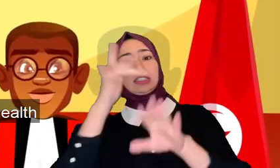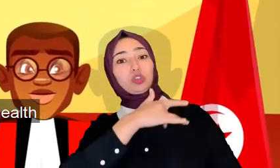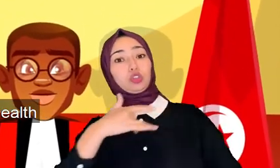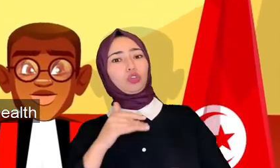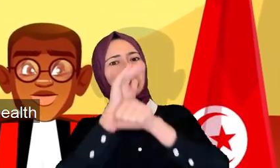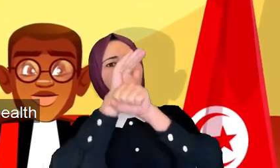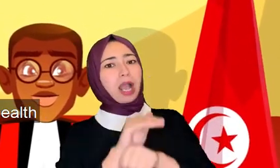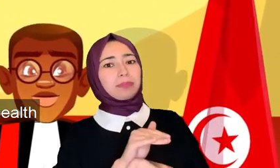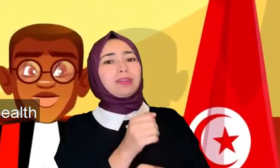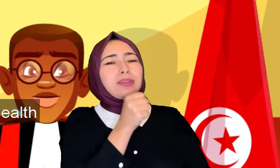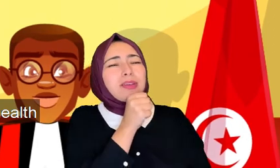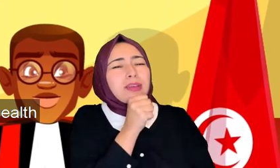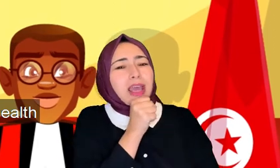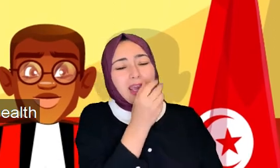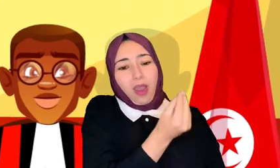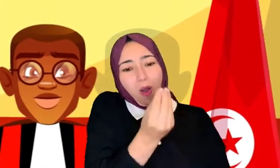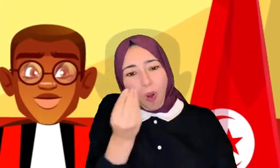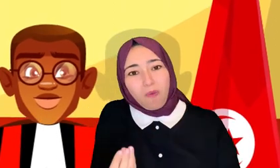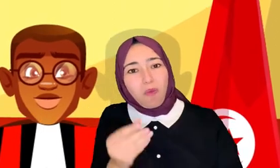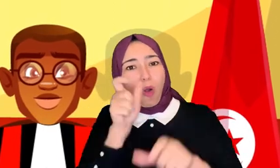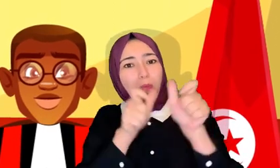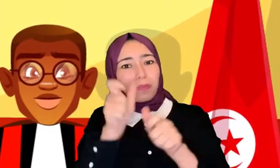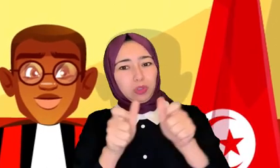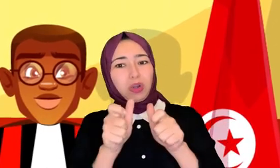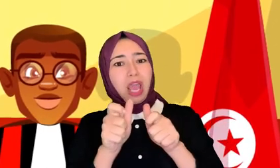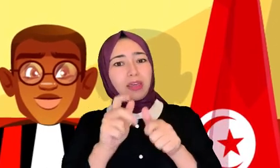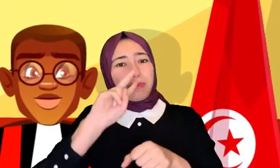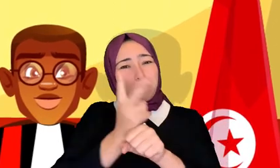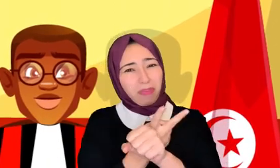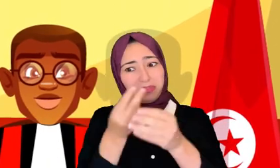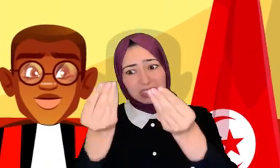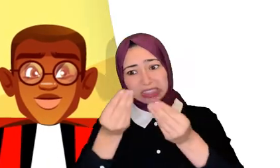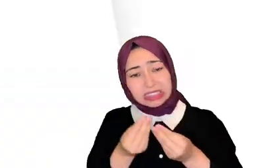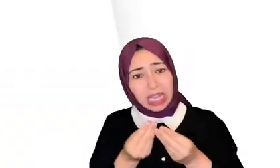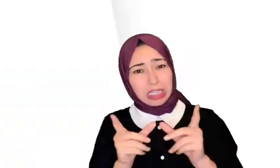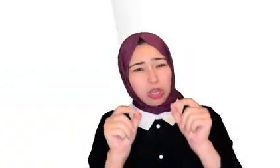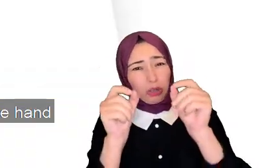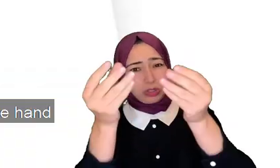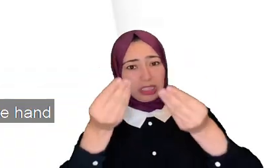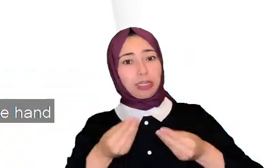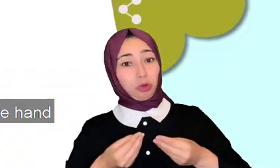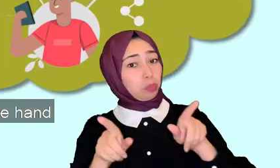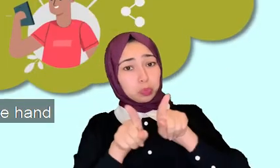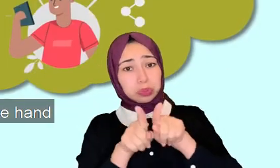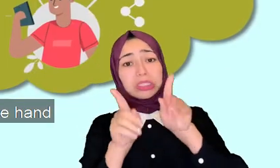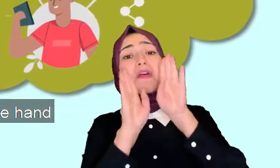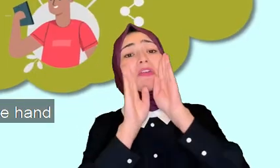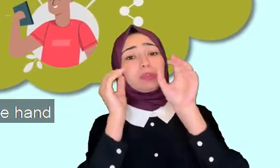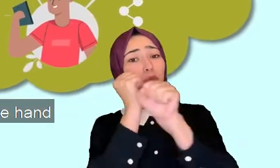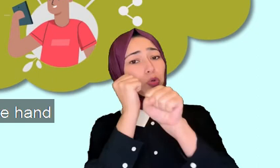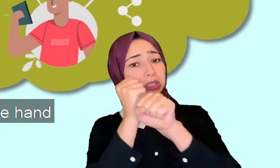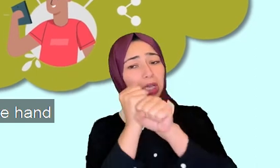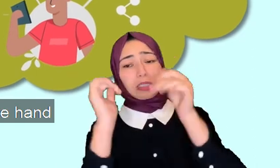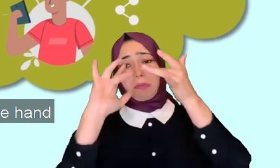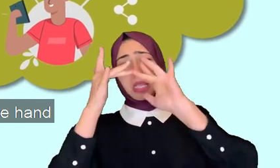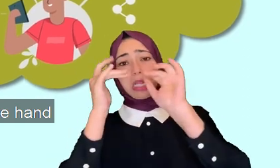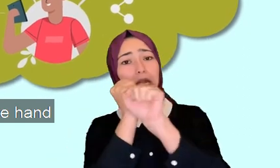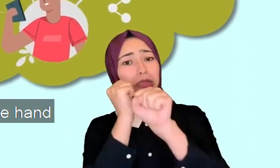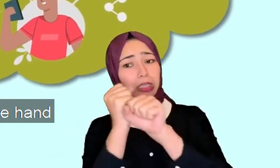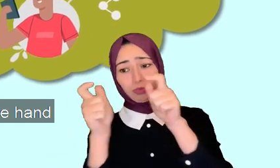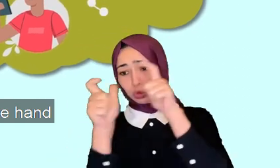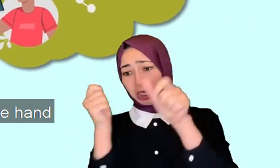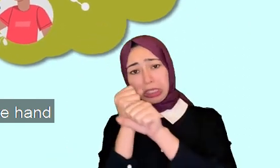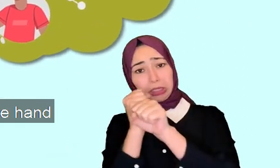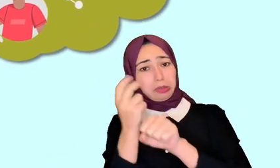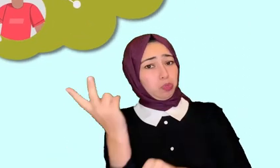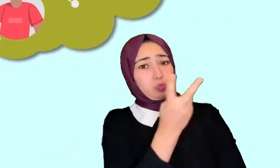يمكن انه يحفظ صحة المتساكنين وخاصة الفئة الهشة كما الاطفال والمسنين من غير ما يحرمهم الحق في الولوج لشبكة